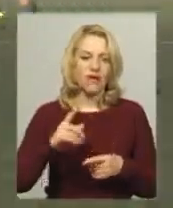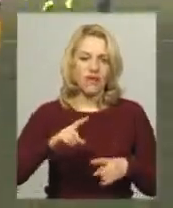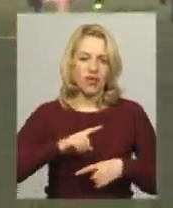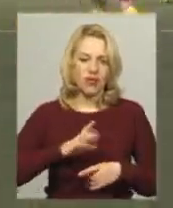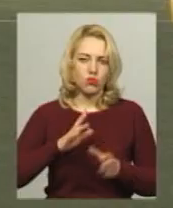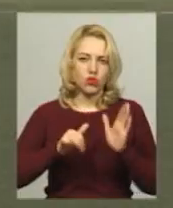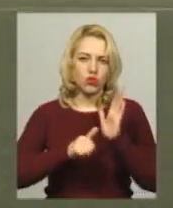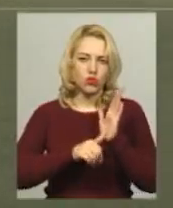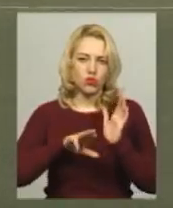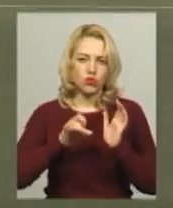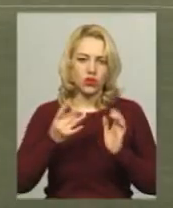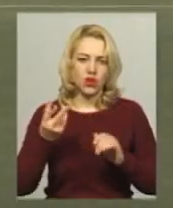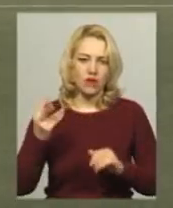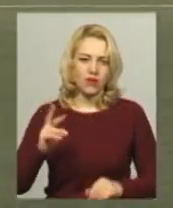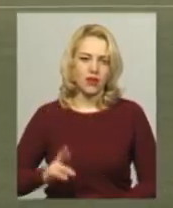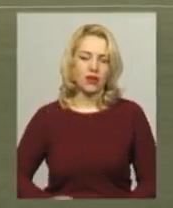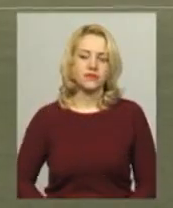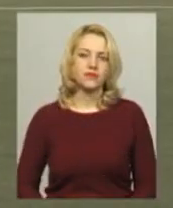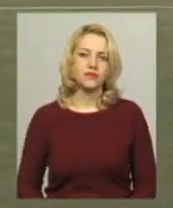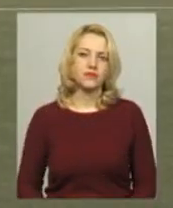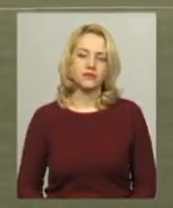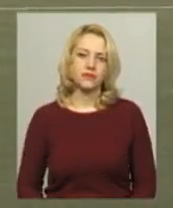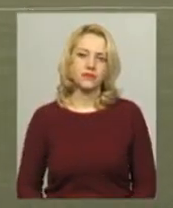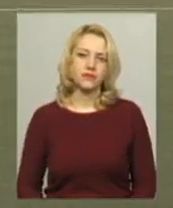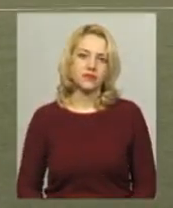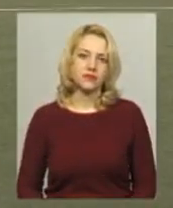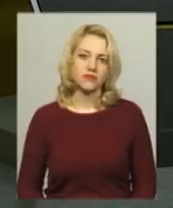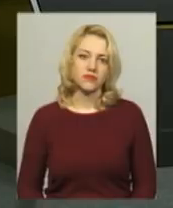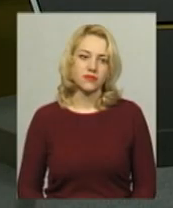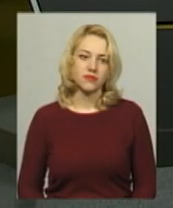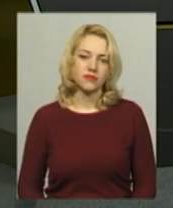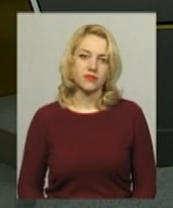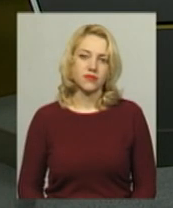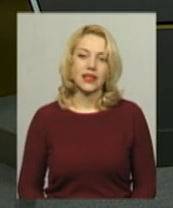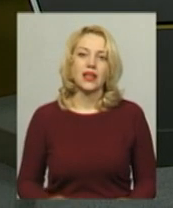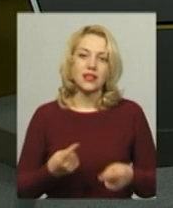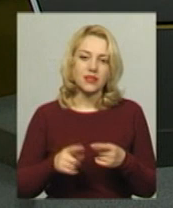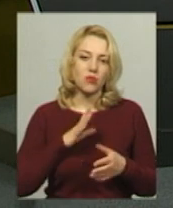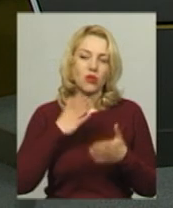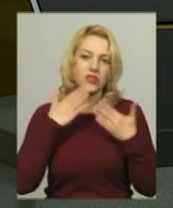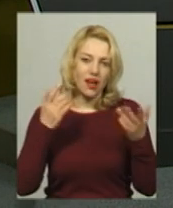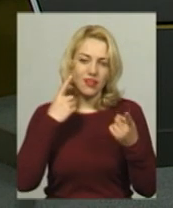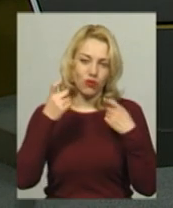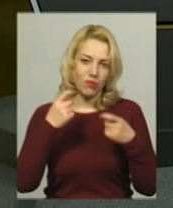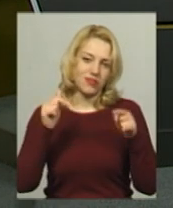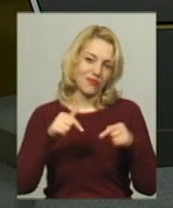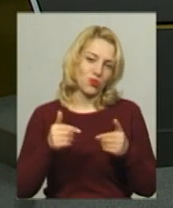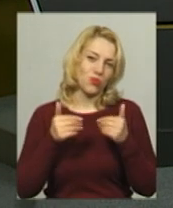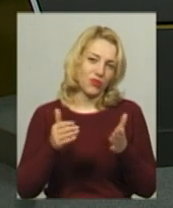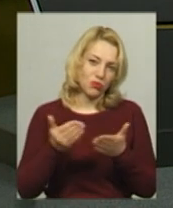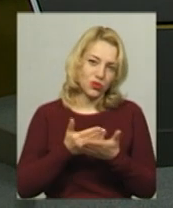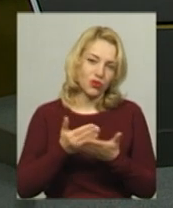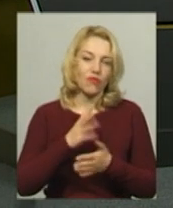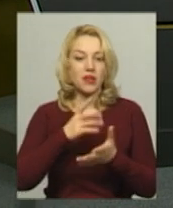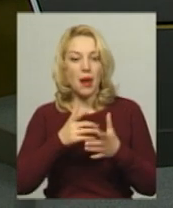травня. Андрій Гуменний, Віктор Кривий, новини по Діліцентр. Це була остання інформація цього випуску. Більше